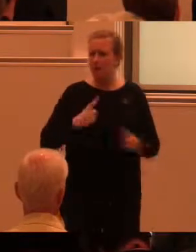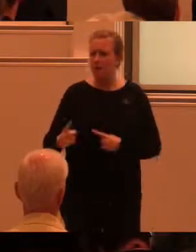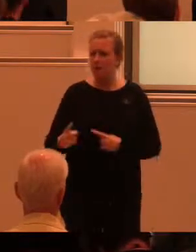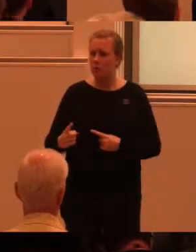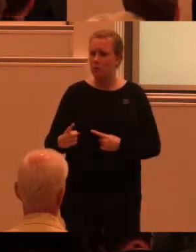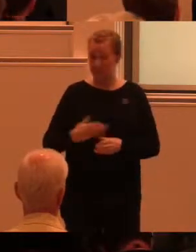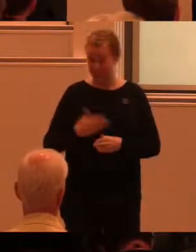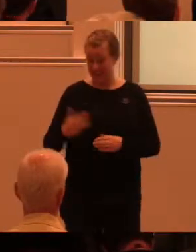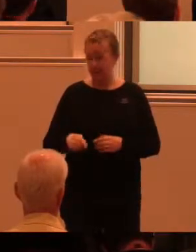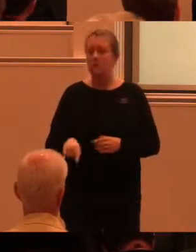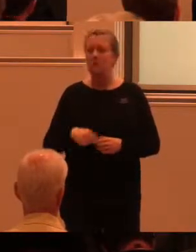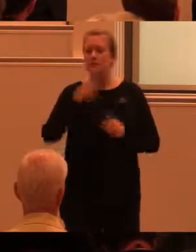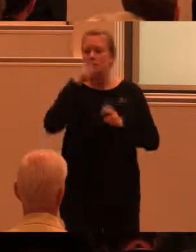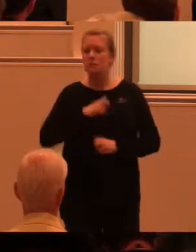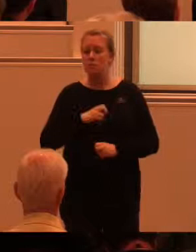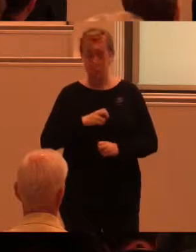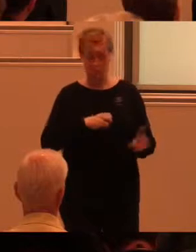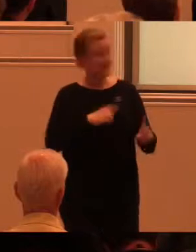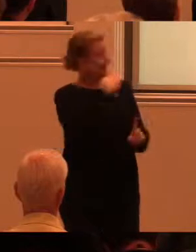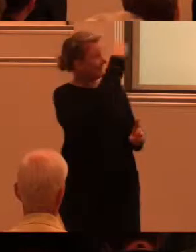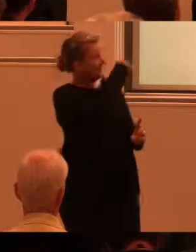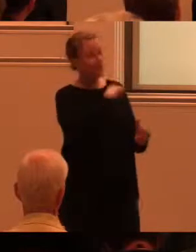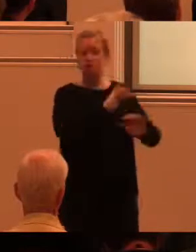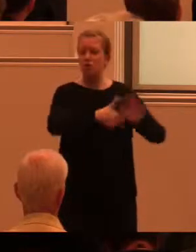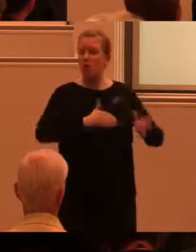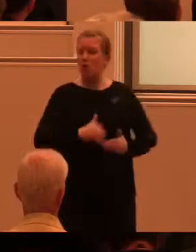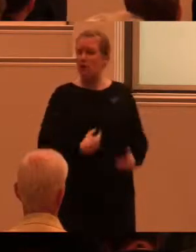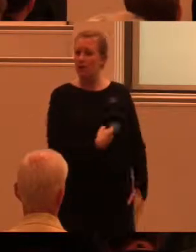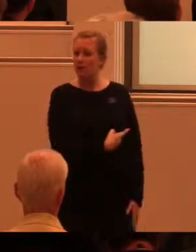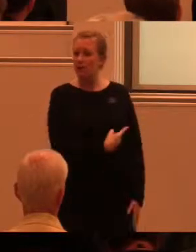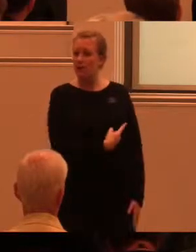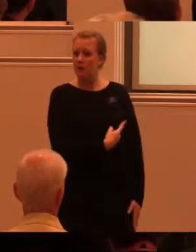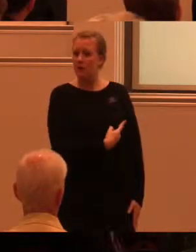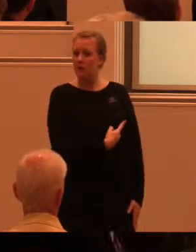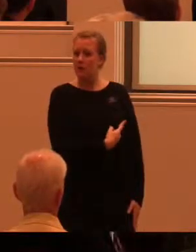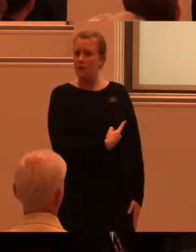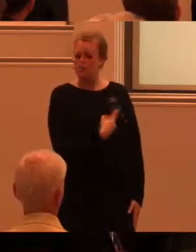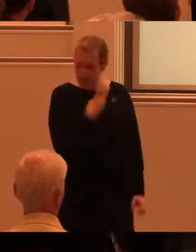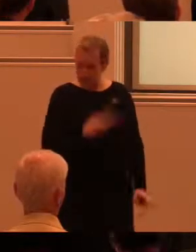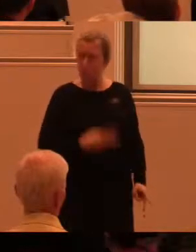var det här resultatet bland respondenterna. när man frågade det där. Vad tycker ni? Jo, så här tycker vi.